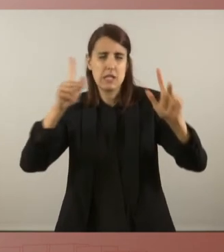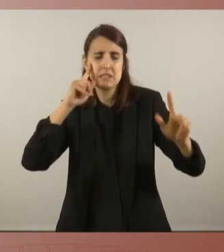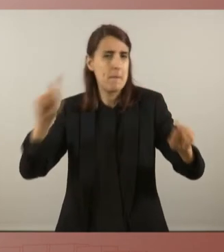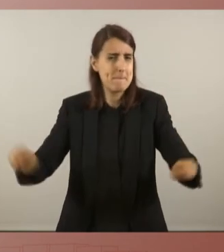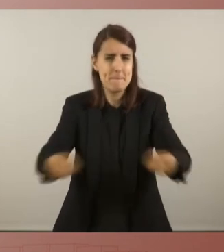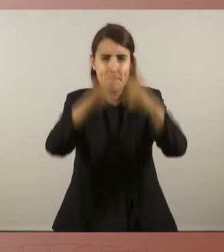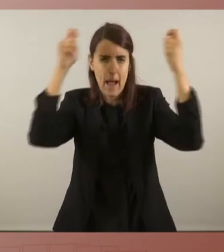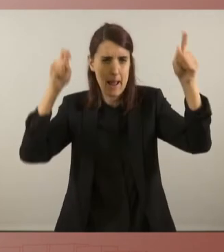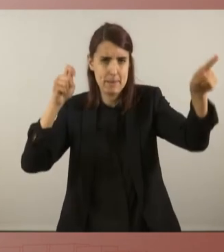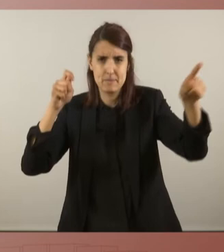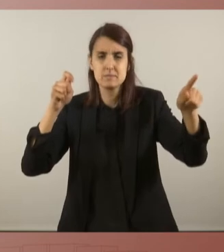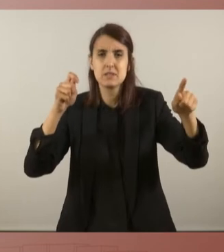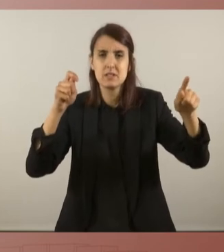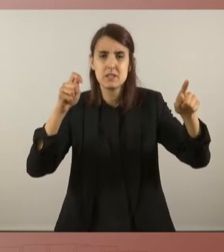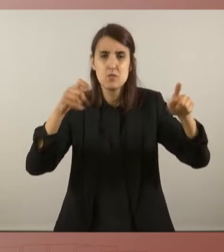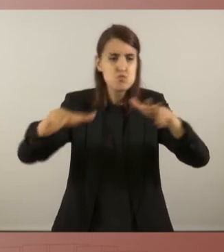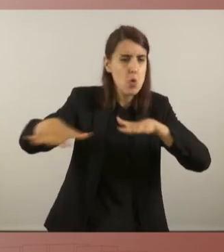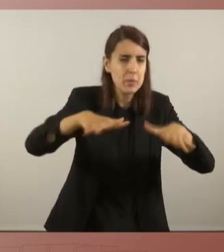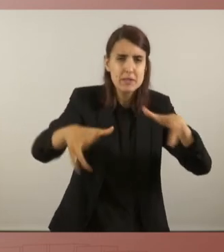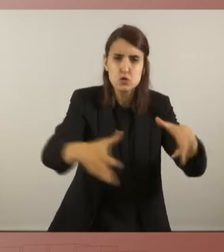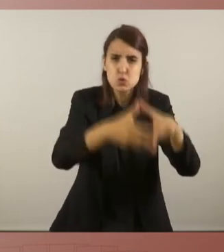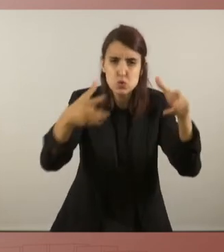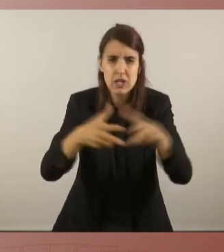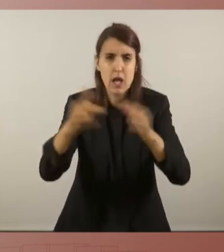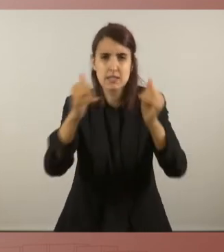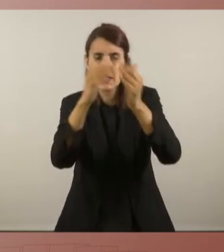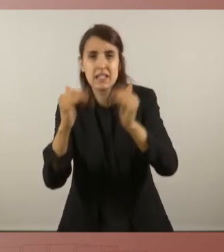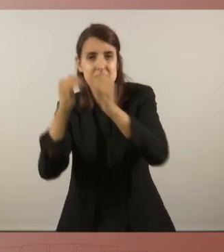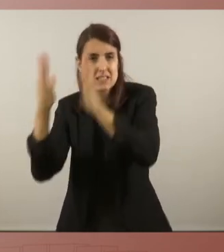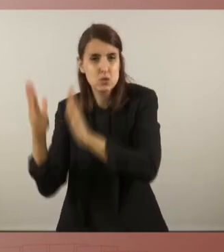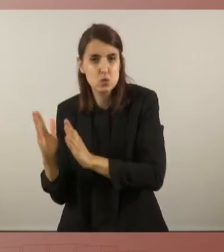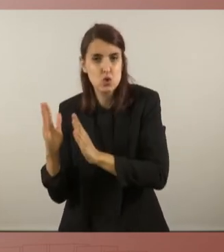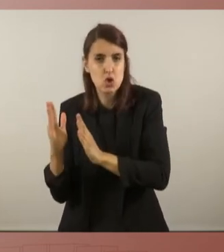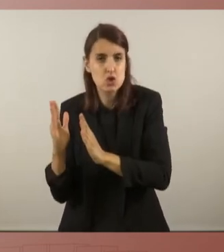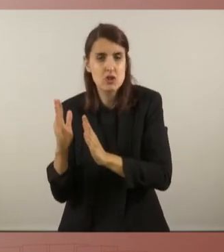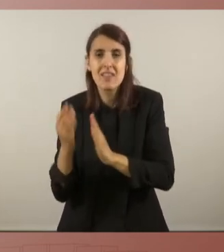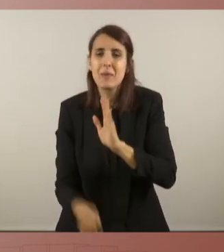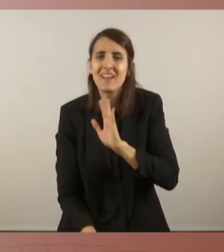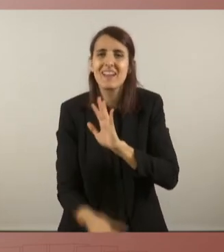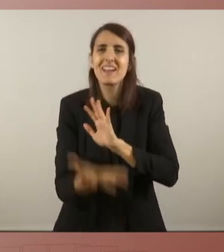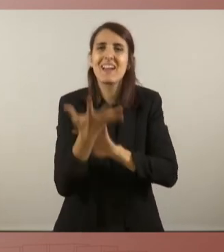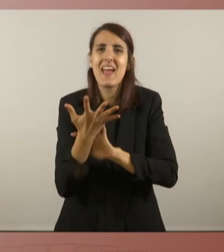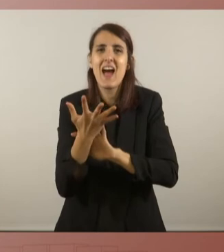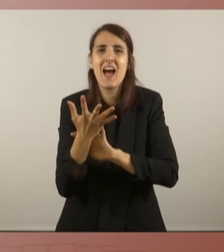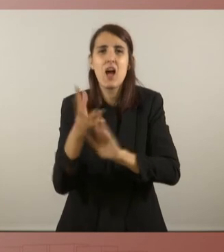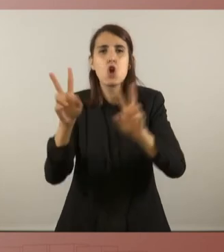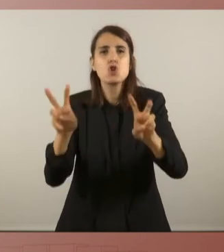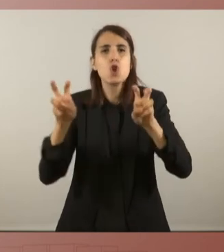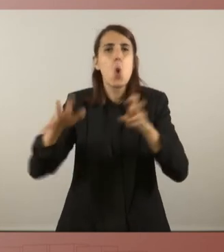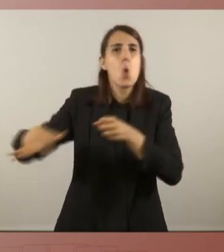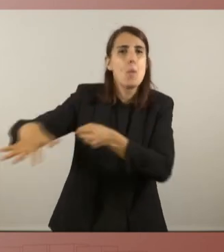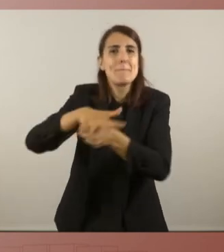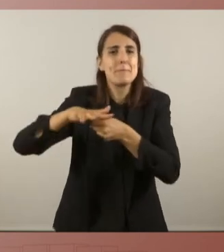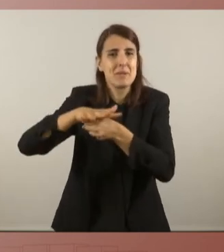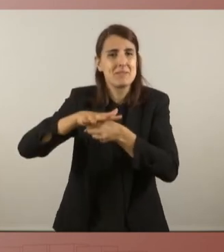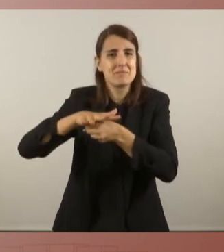civil, institucions, moviments socials, institucions, sumem esforços per tal de poder crear un nou marc de més drets, un nou marc més ampli